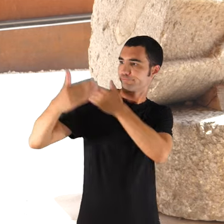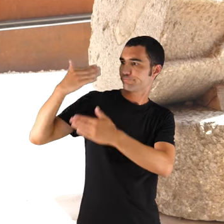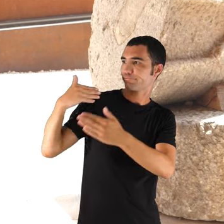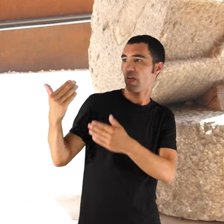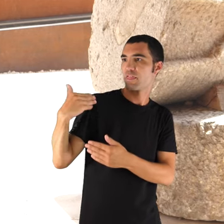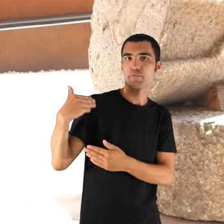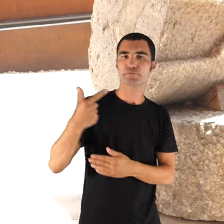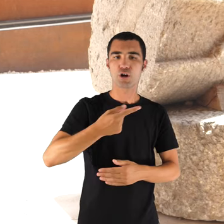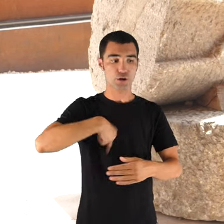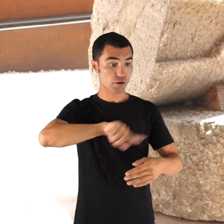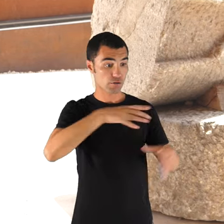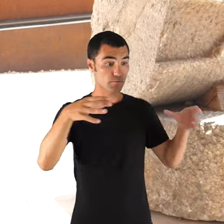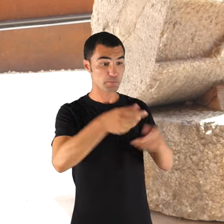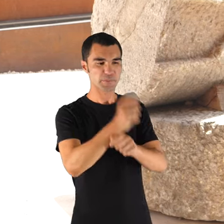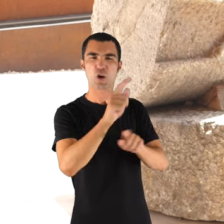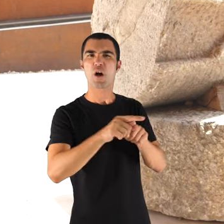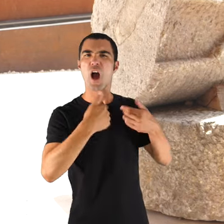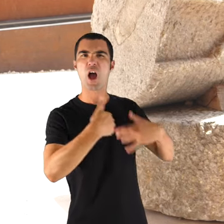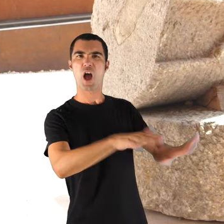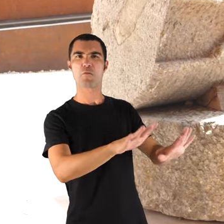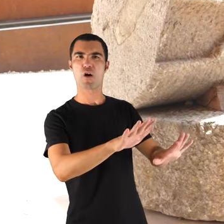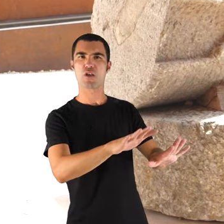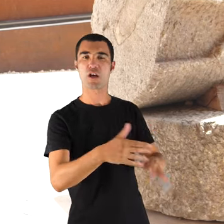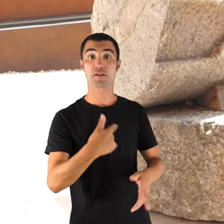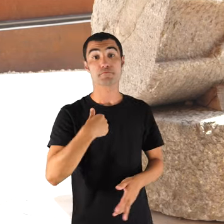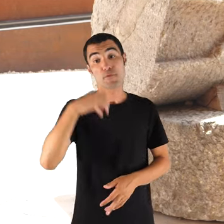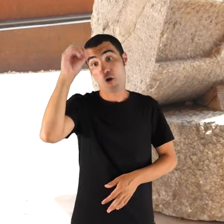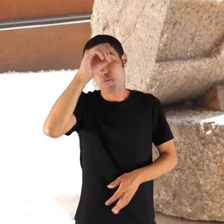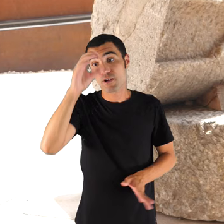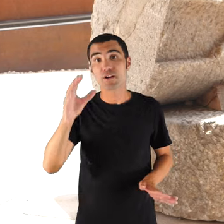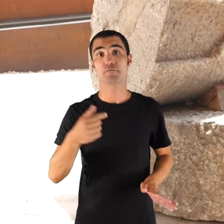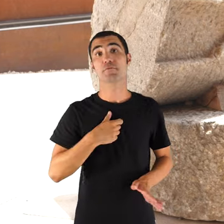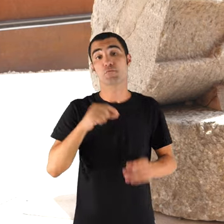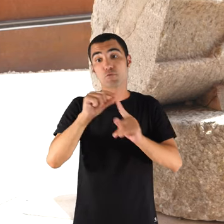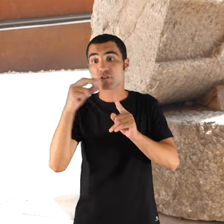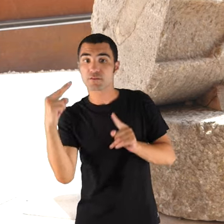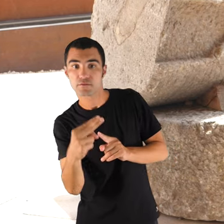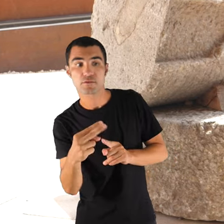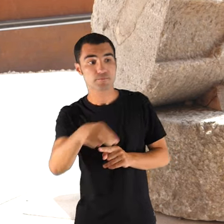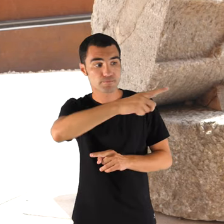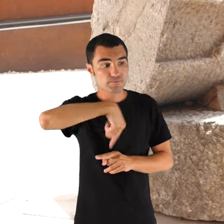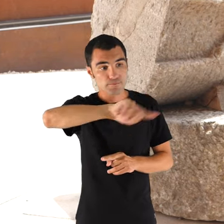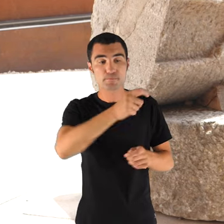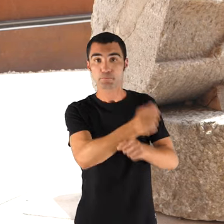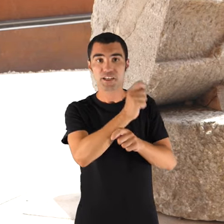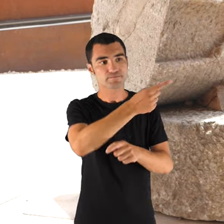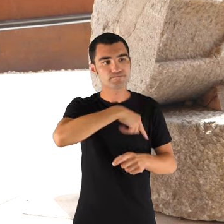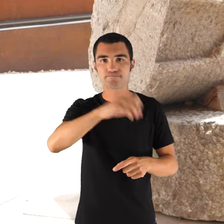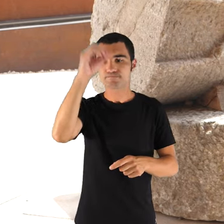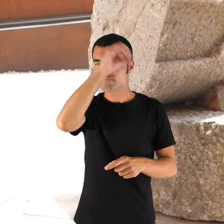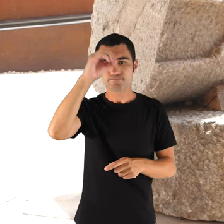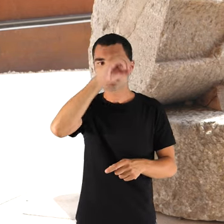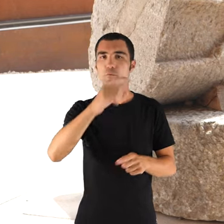A més, no és just, el meu punt de vista i d'altres pescadors, no és just encara en els